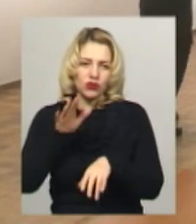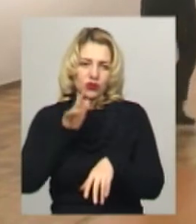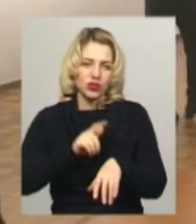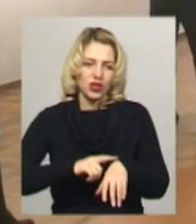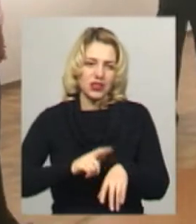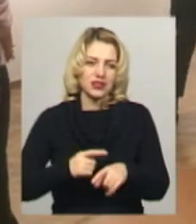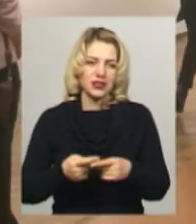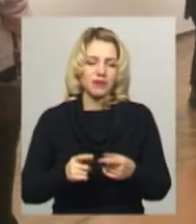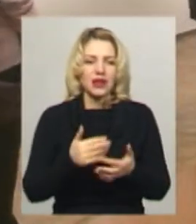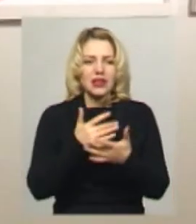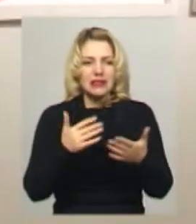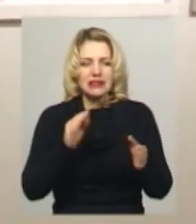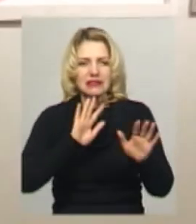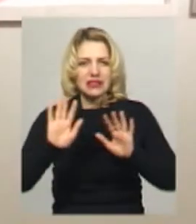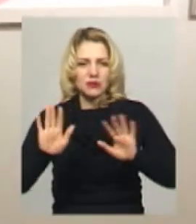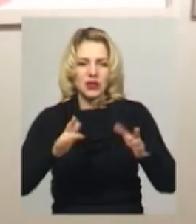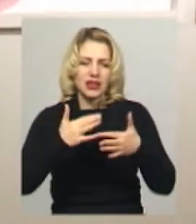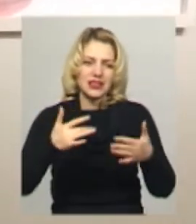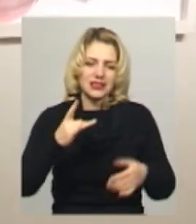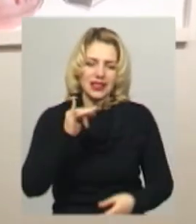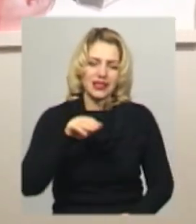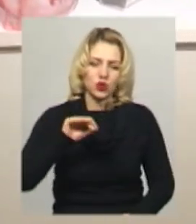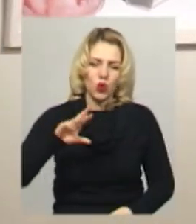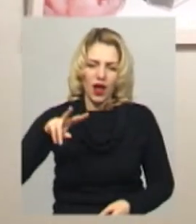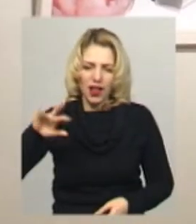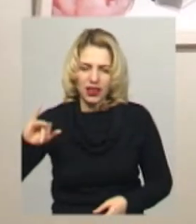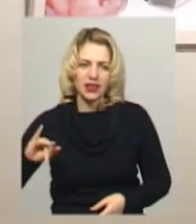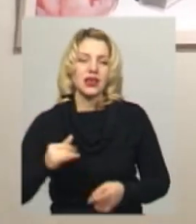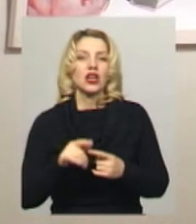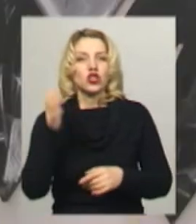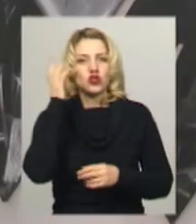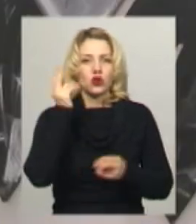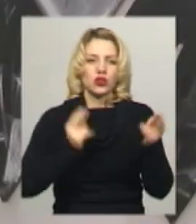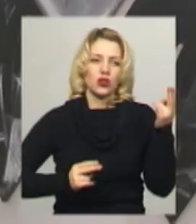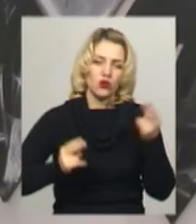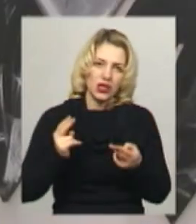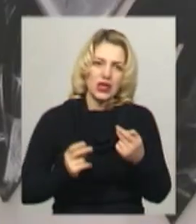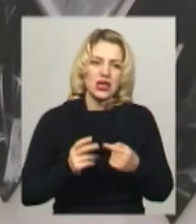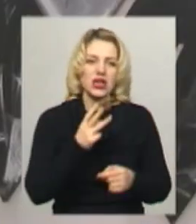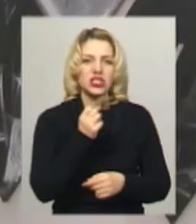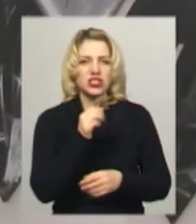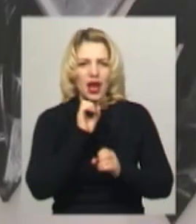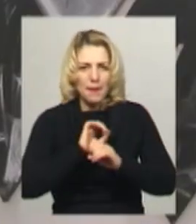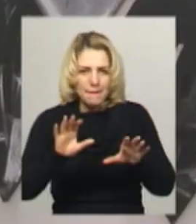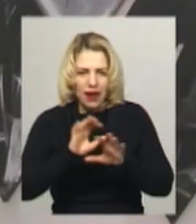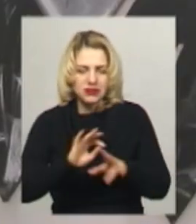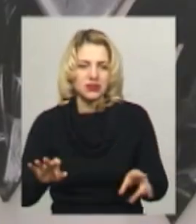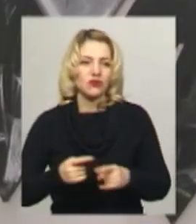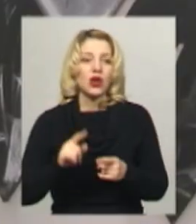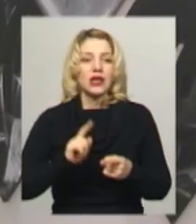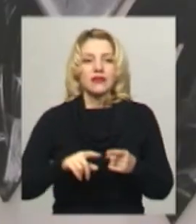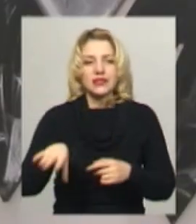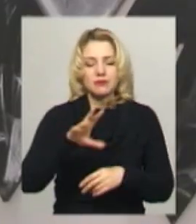Русалки. Релігійні мотиви. Використання різних ритуалів, чорних кольорів, шаманство. Є картини, написані олією, а є і інтерактивні полотна».